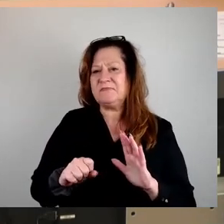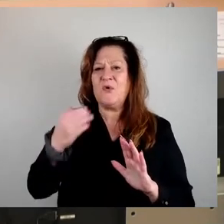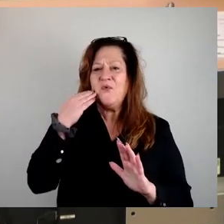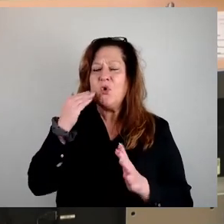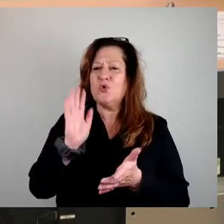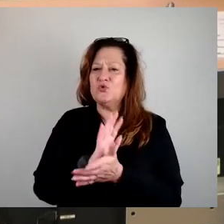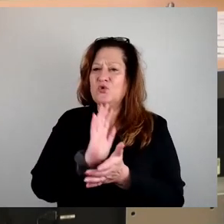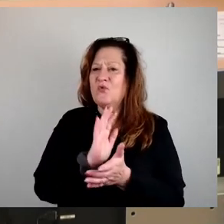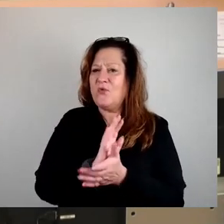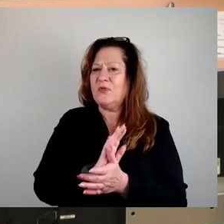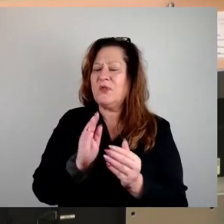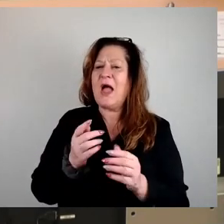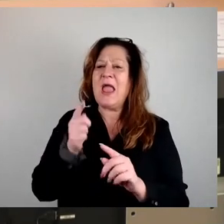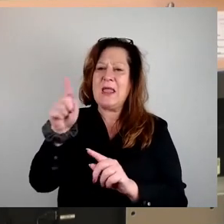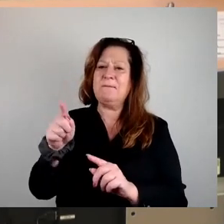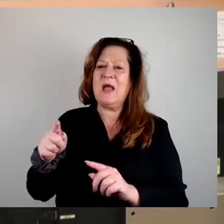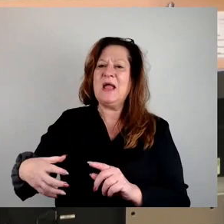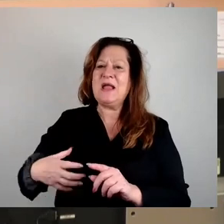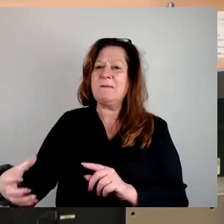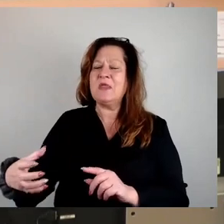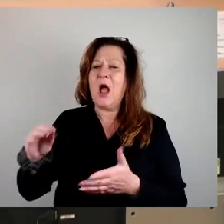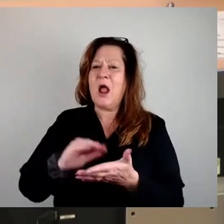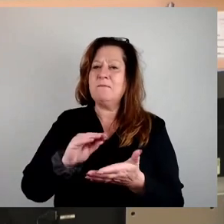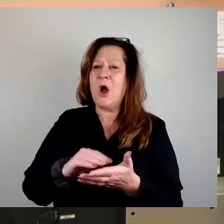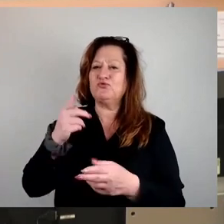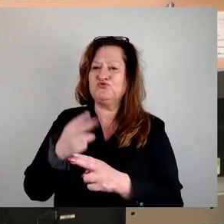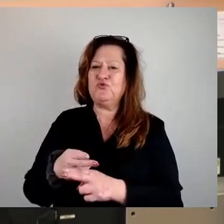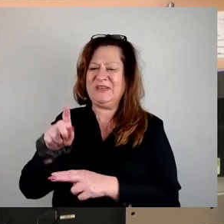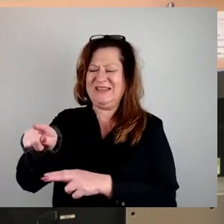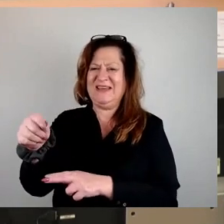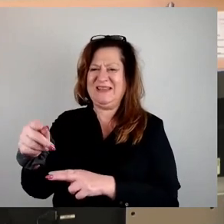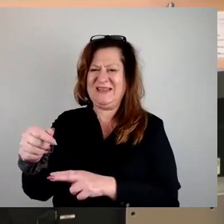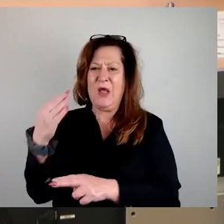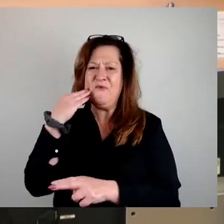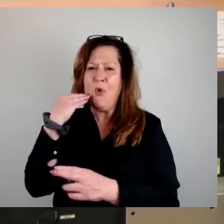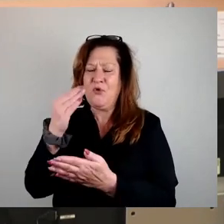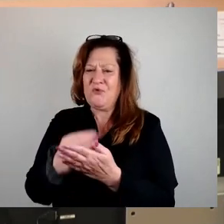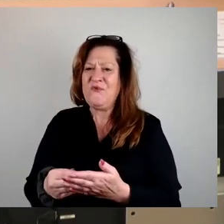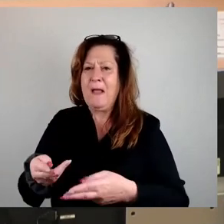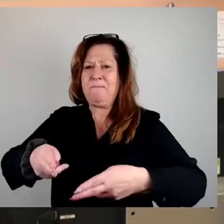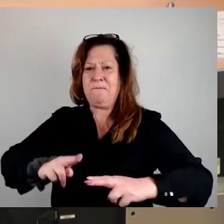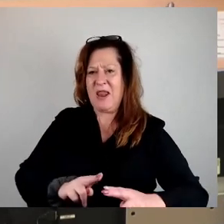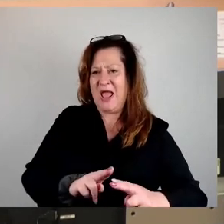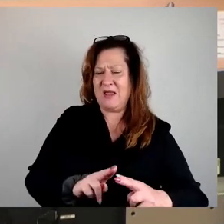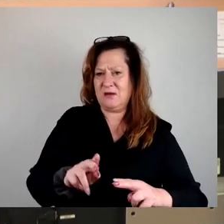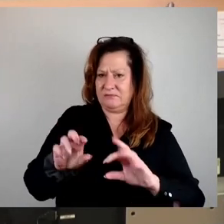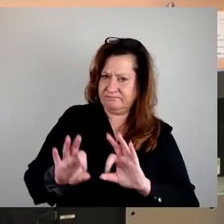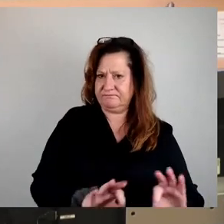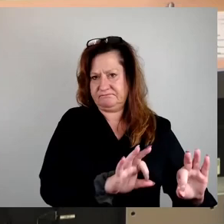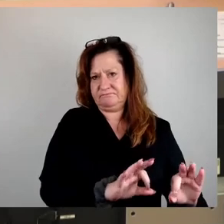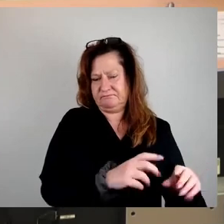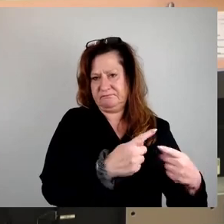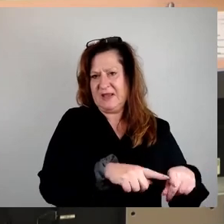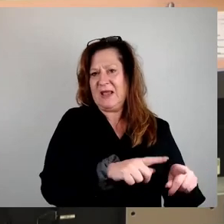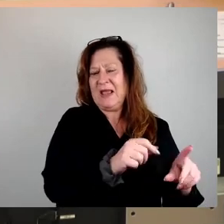worden. Das ist hier kaum bekannt, ist aber wichtig. Also wir stimmen dem Kauf gerne zu. Wir hätten gerne mehr Wohnungen und